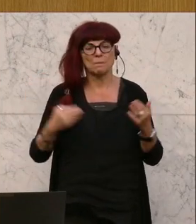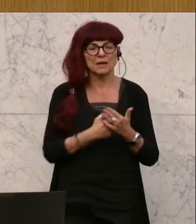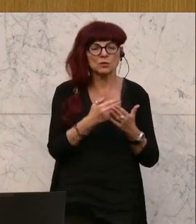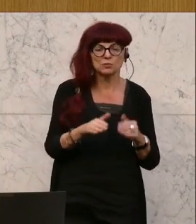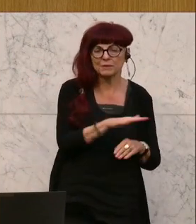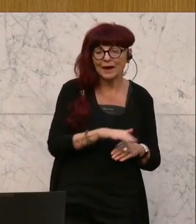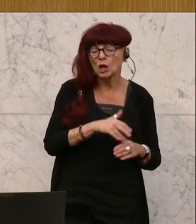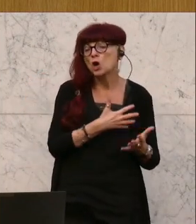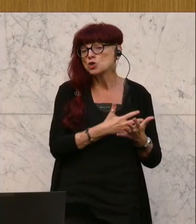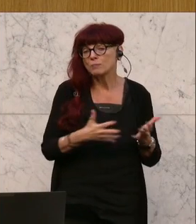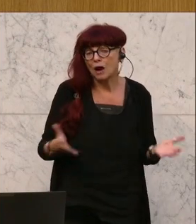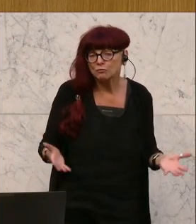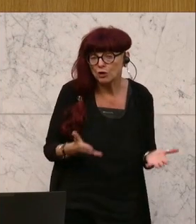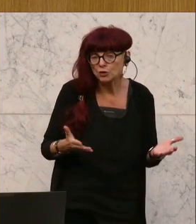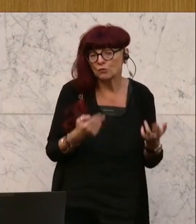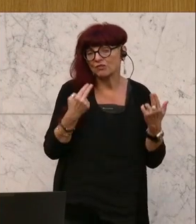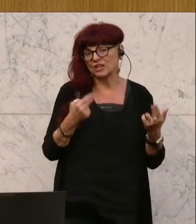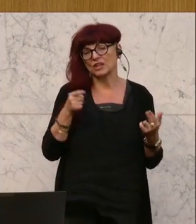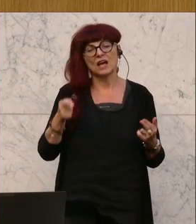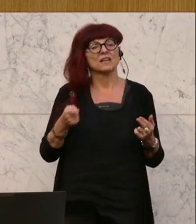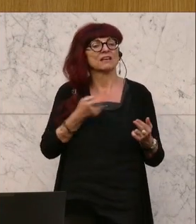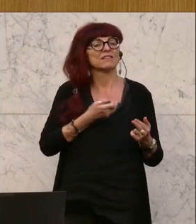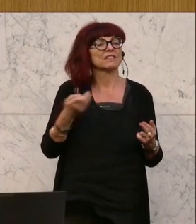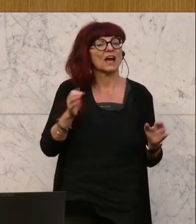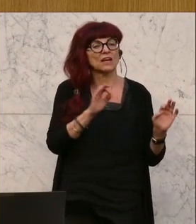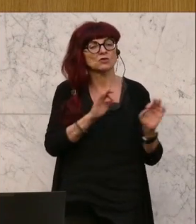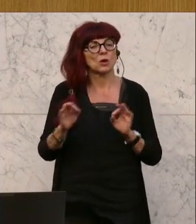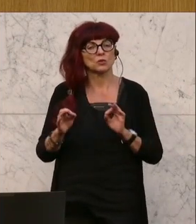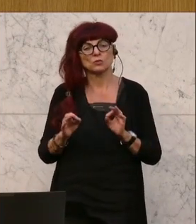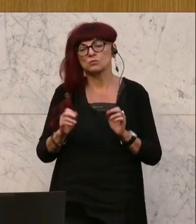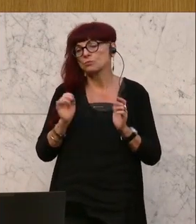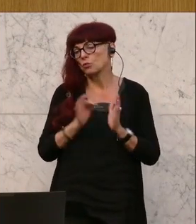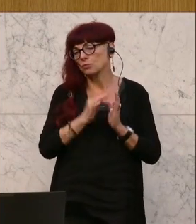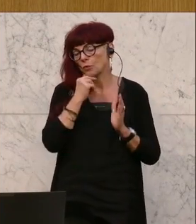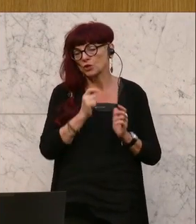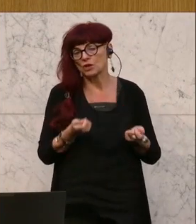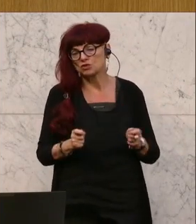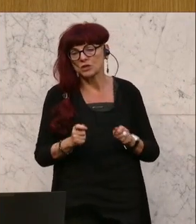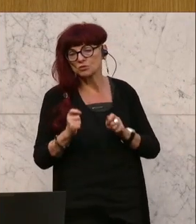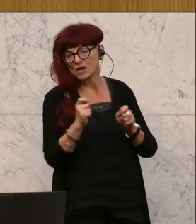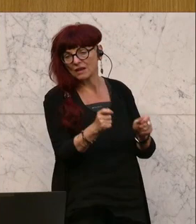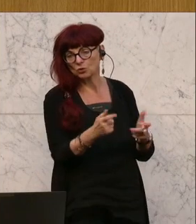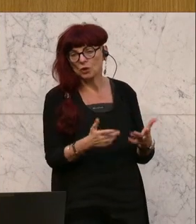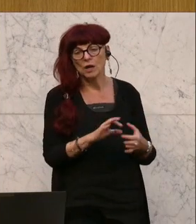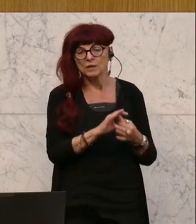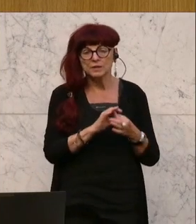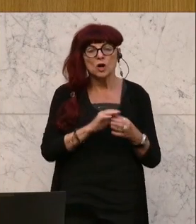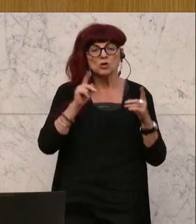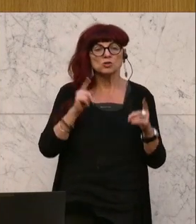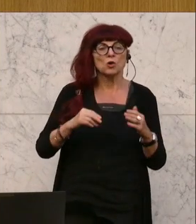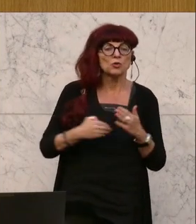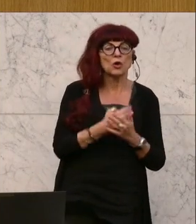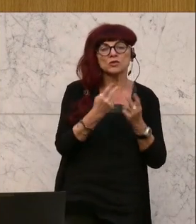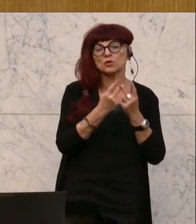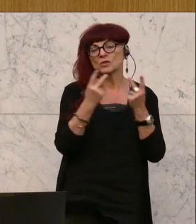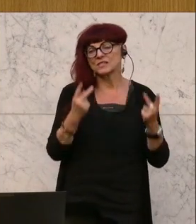eine Rolle spielt, auch bei diesem Tagesordnungspunkt einen Entschließungsantrag einbringen, betreffend der Implementierung eines neuen Konzepts